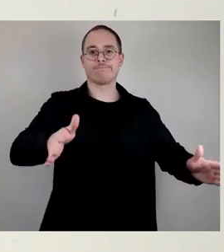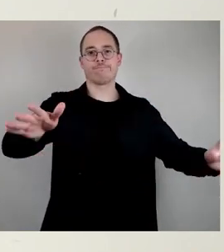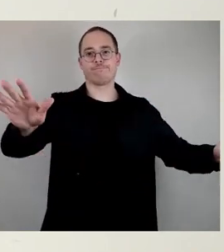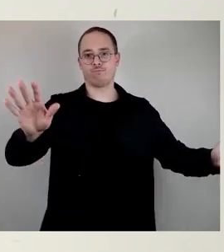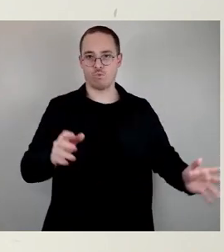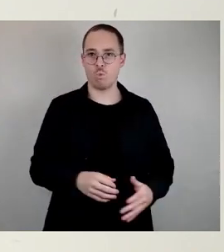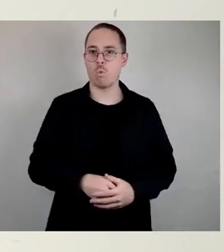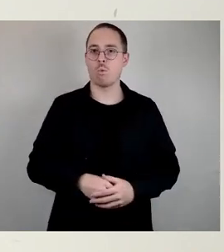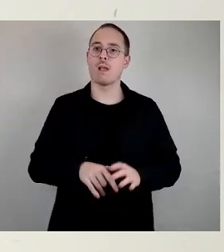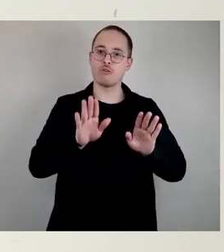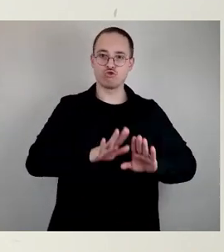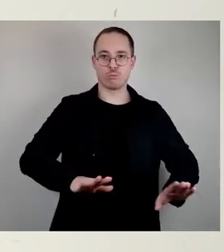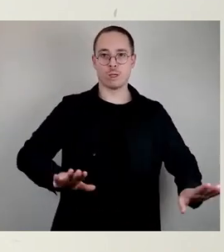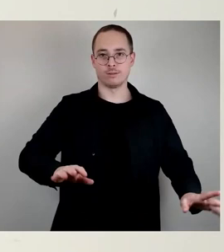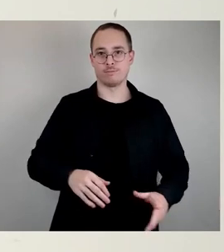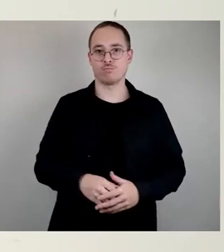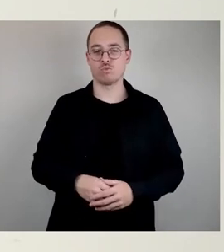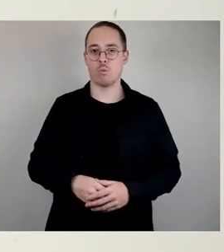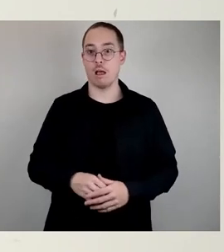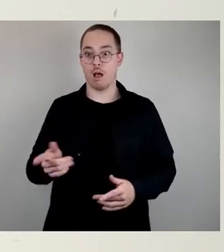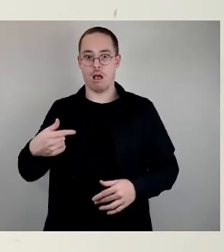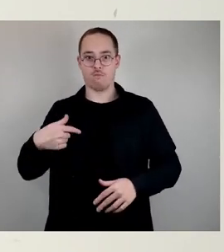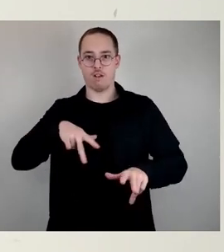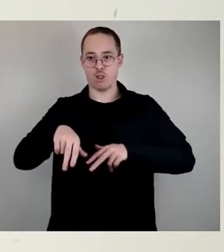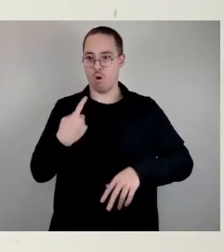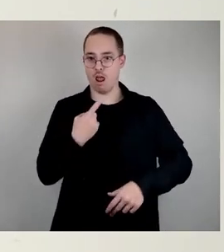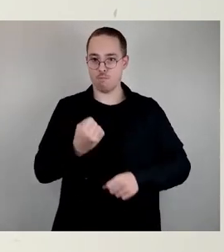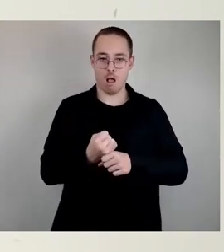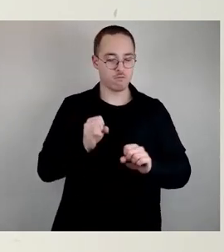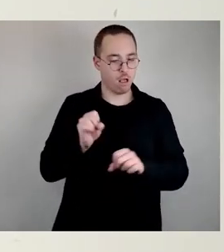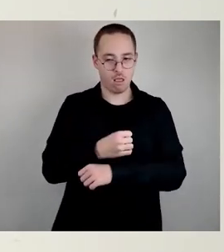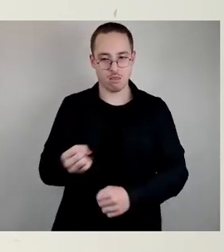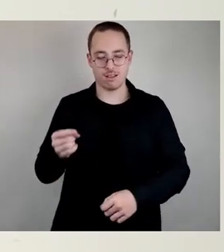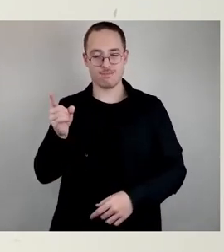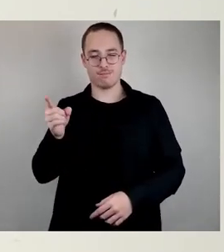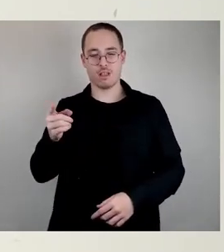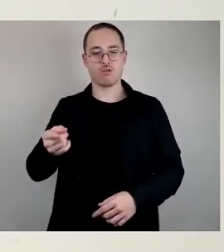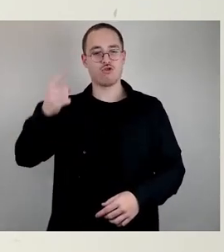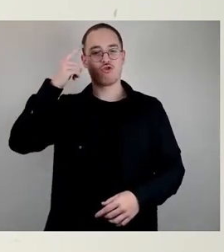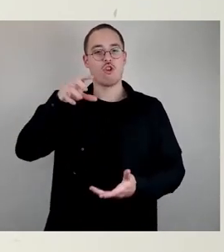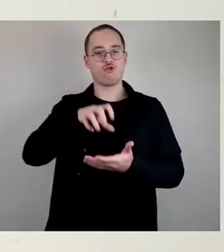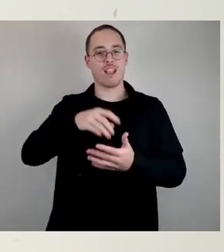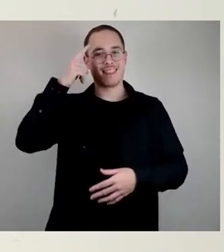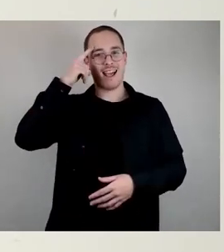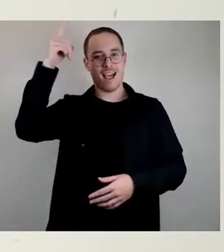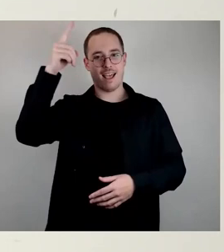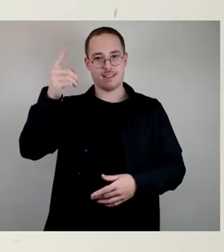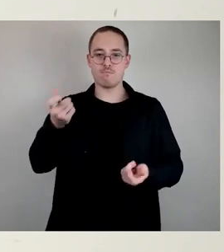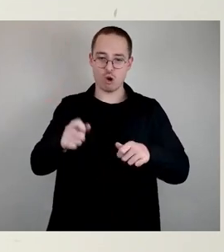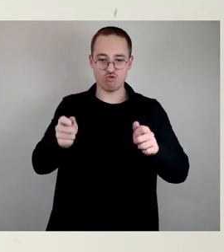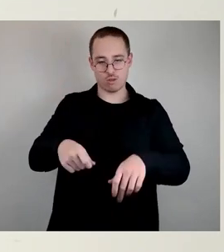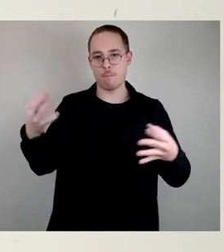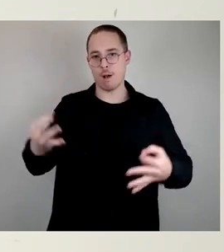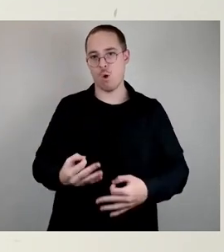sondern da gehören eh dann auch Stadtratsbeschlüsse dazu, wenn man Schulbezirksgrenzen verändert, wo wir das also nochmal fachlich auch im